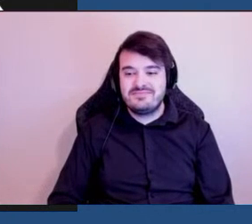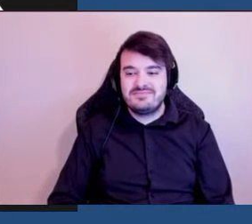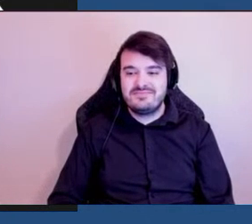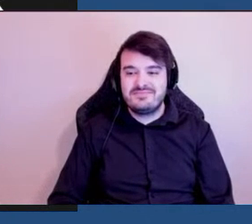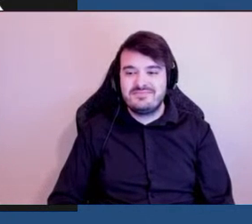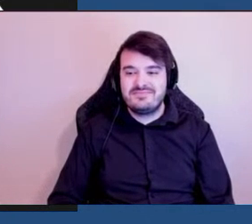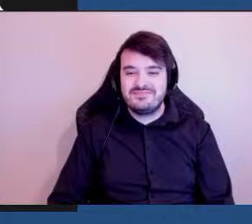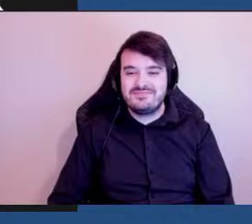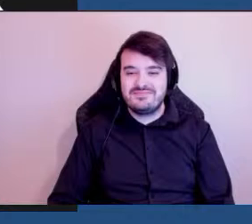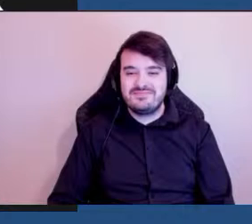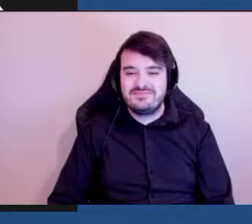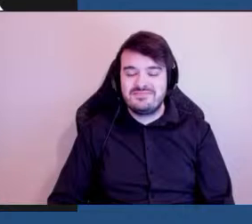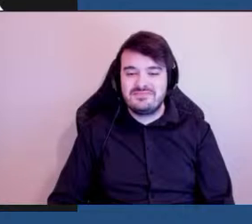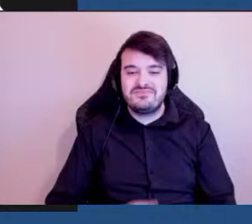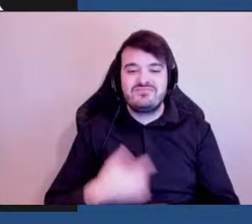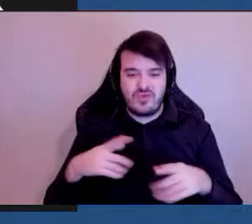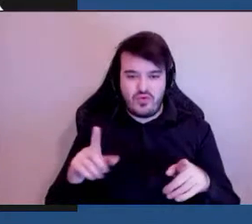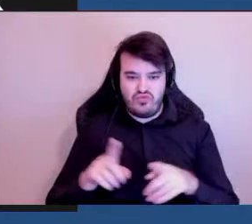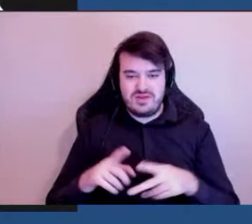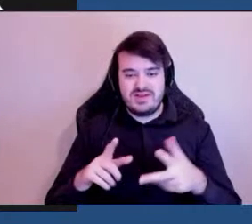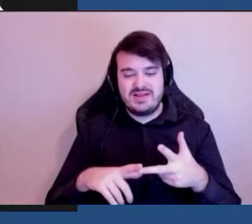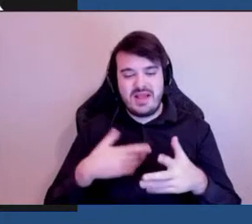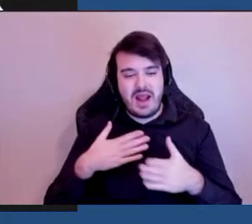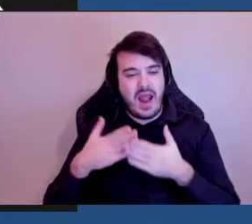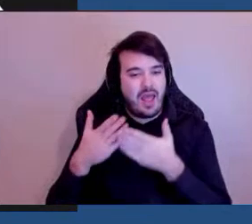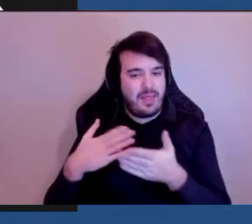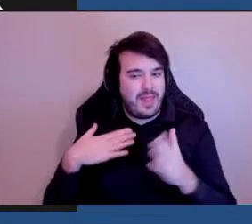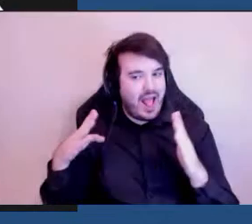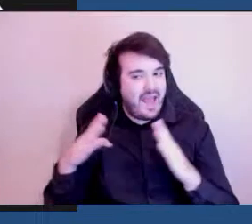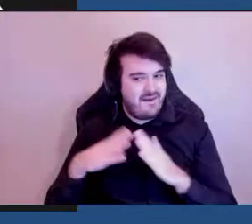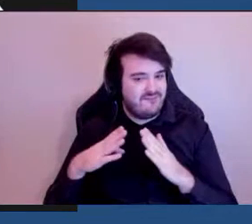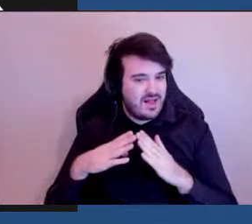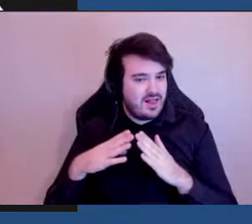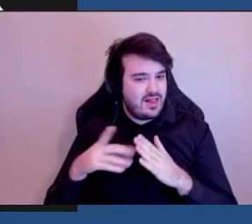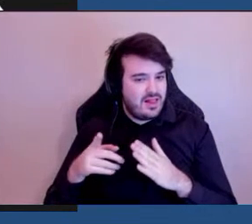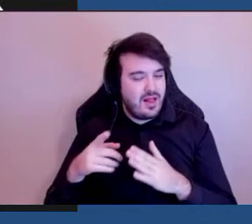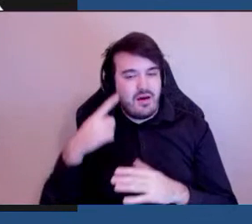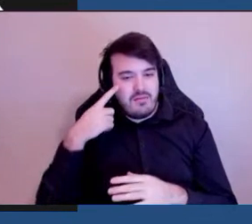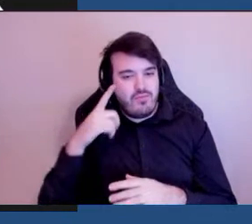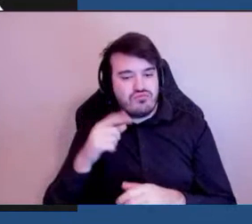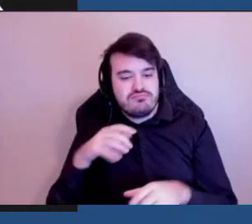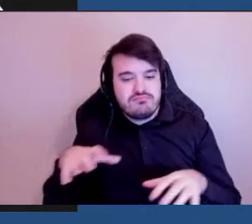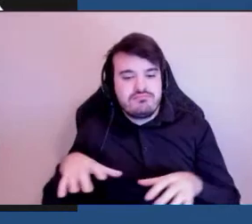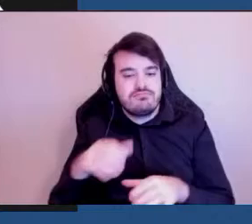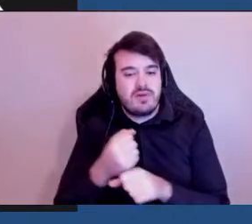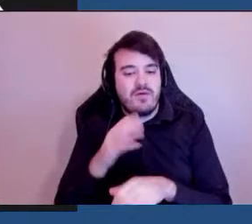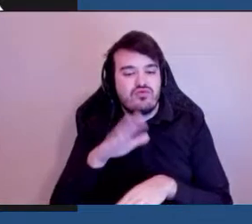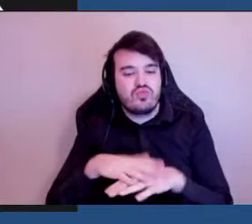J'ai aussi aidé la ville à travailler sur les machines à vote municipal